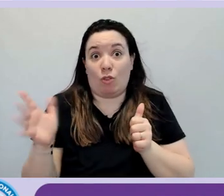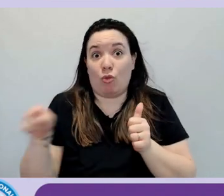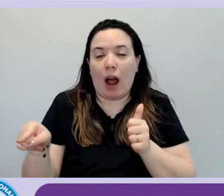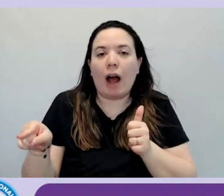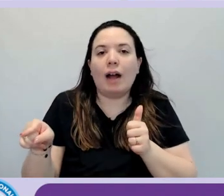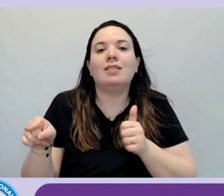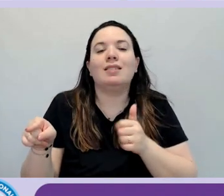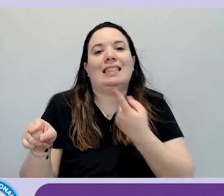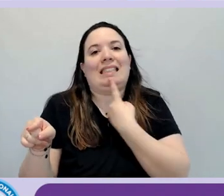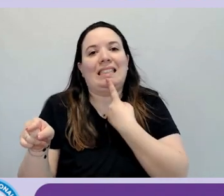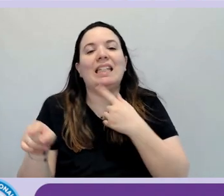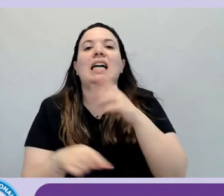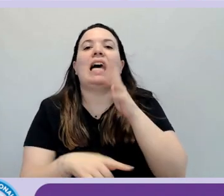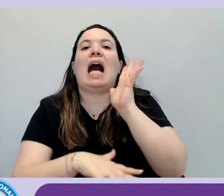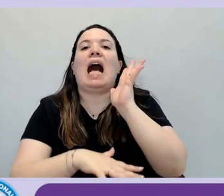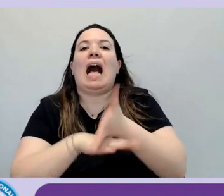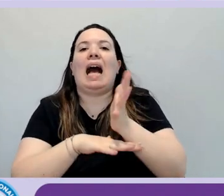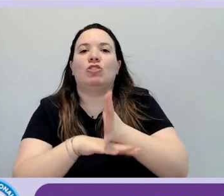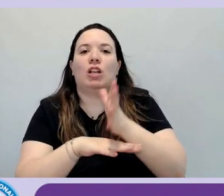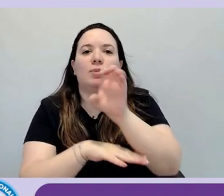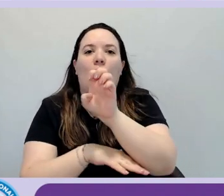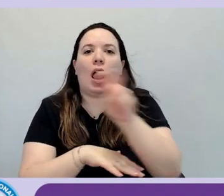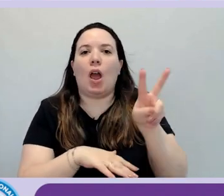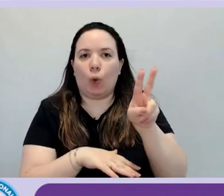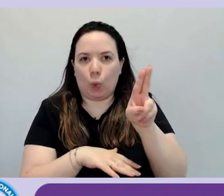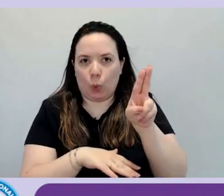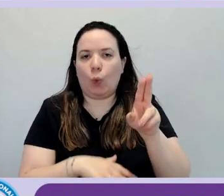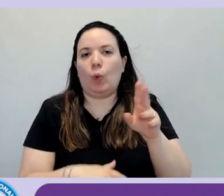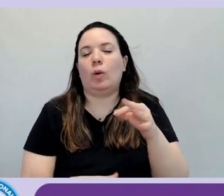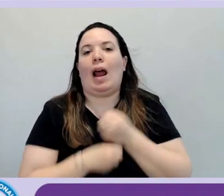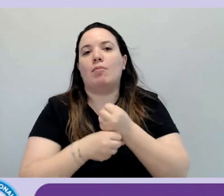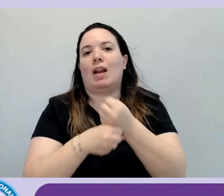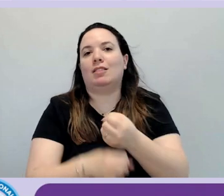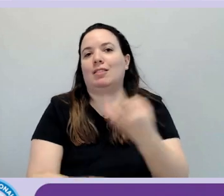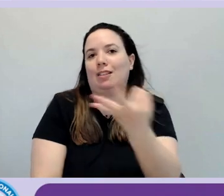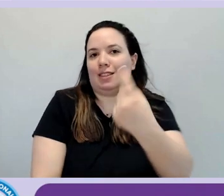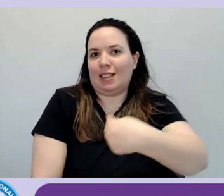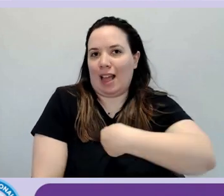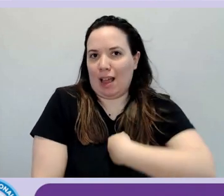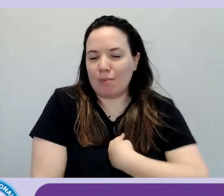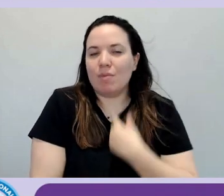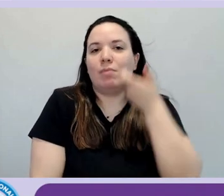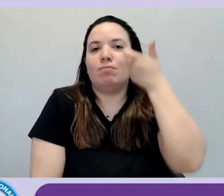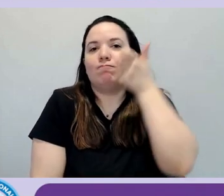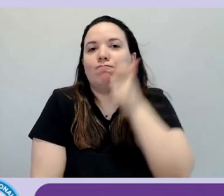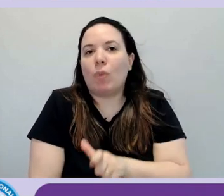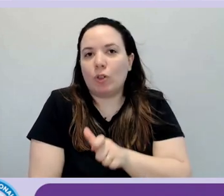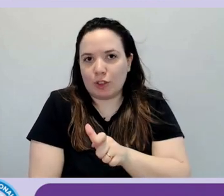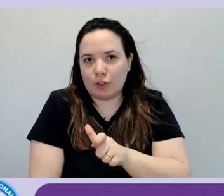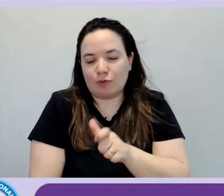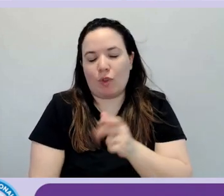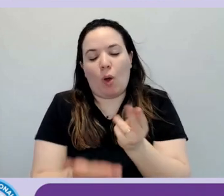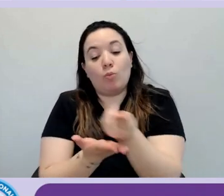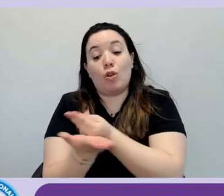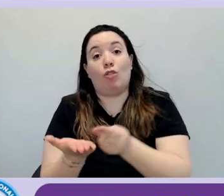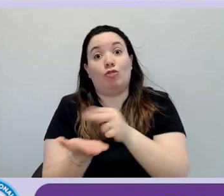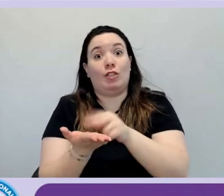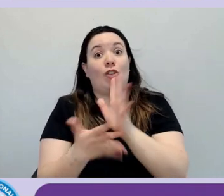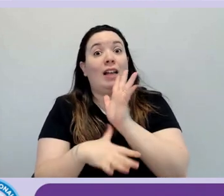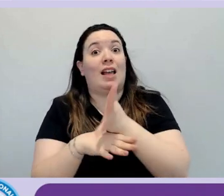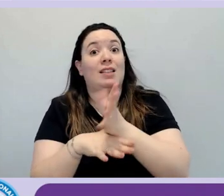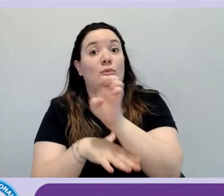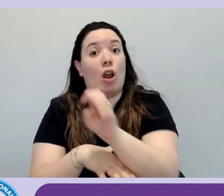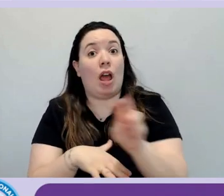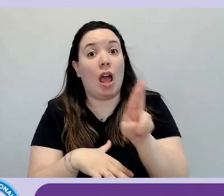'evento è Accessible.eu, che anche in questo caso rappresento io, in quanto Accessible.eu è un progetto che coinvolge